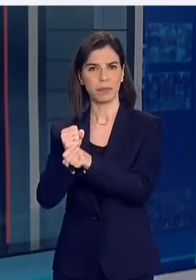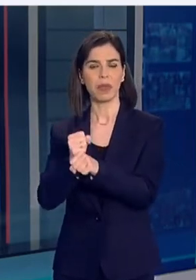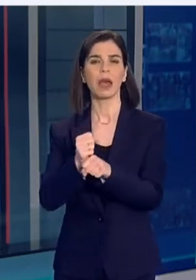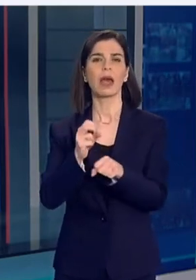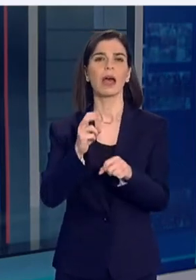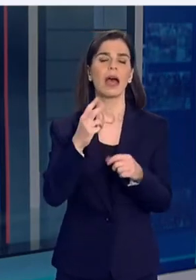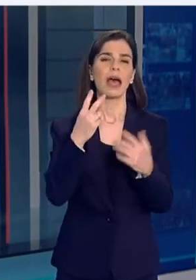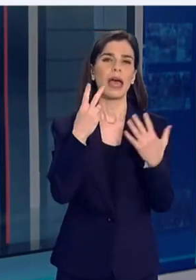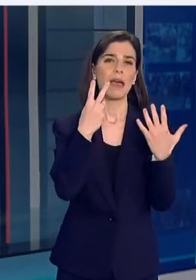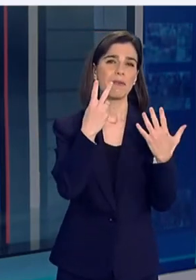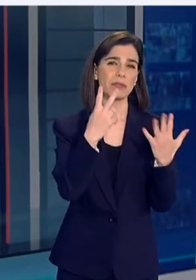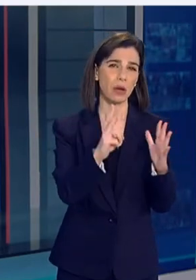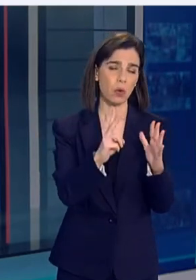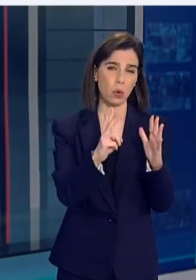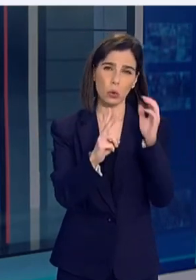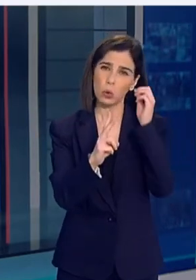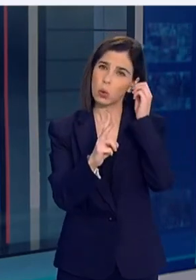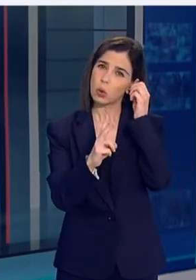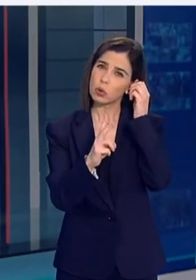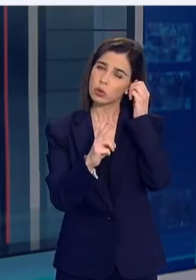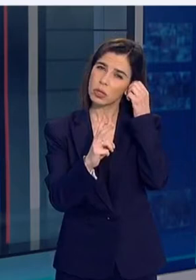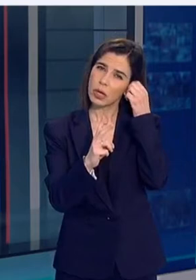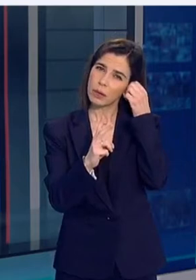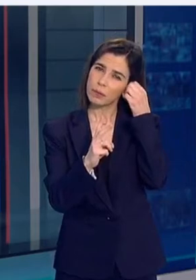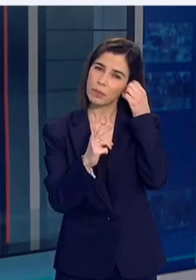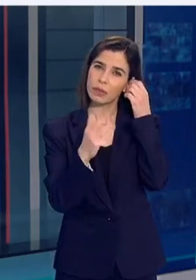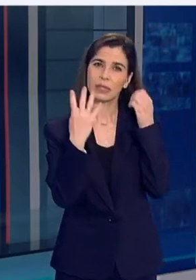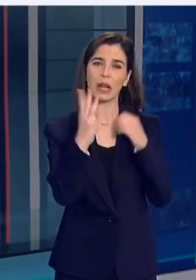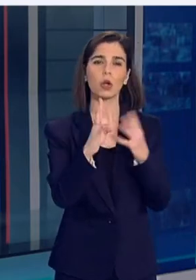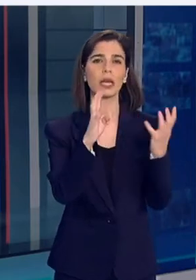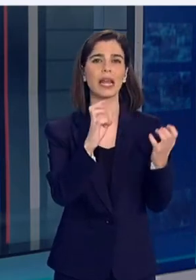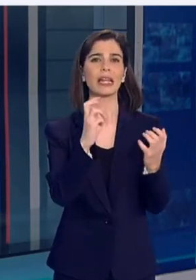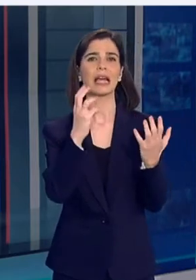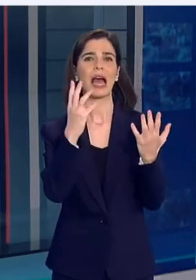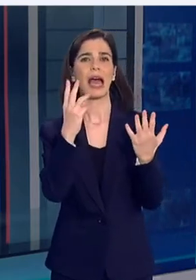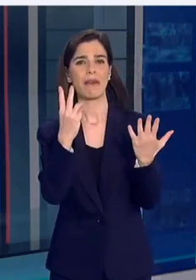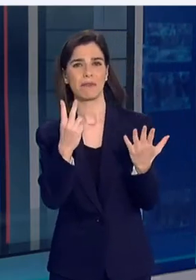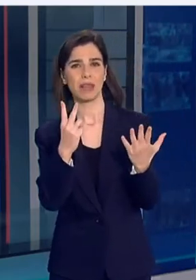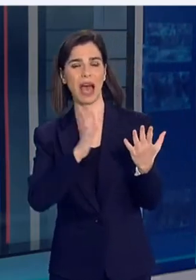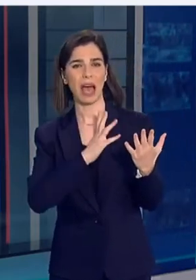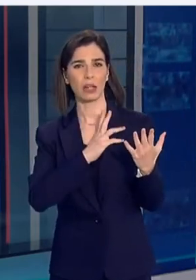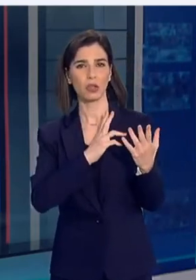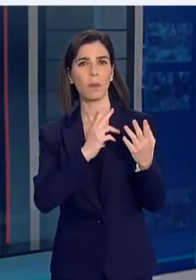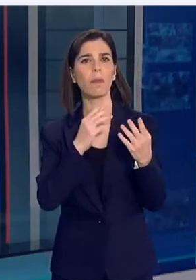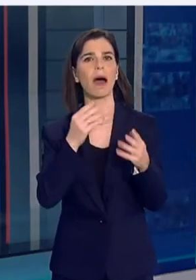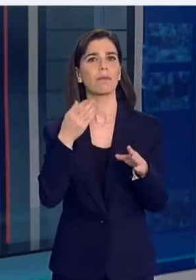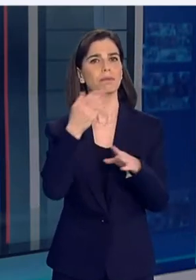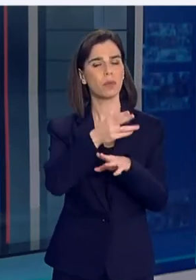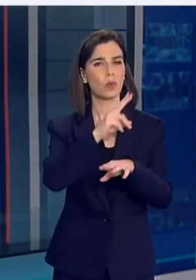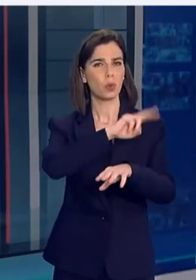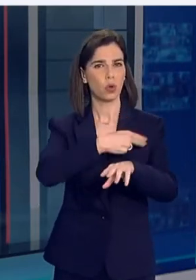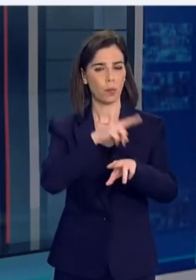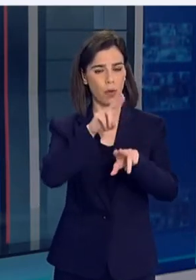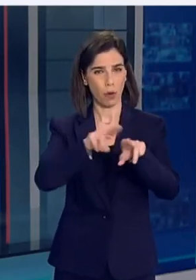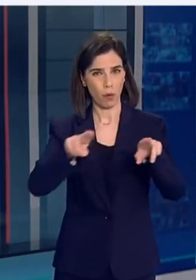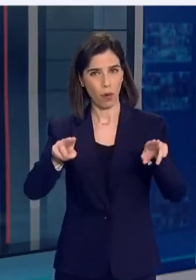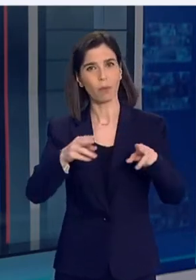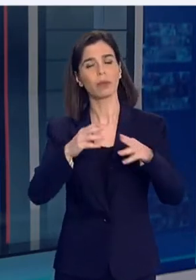μη ενεργά κρούσματα, 497 συνάνθρωποι μας νοσηλεύτηκαν και πήραν εξιτήριο,